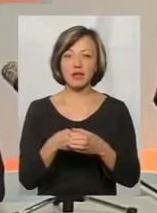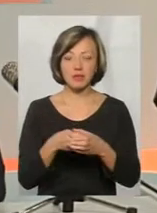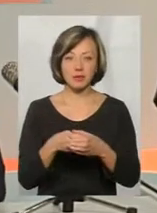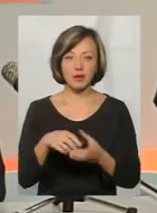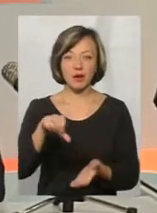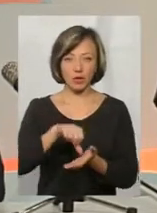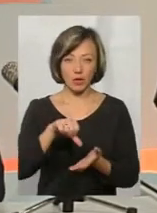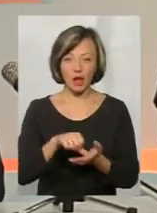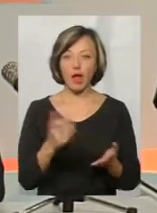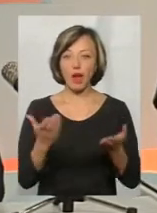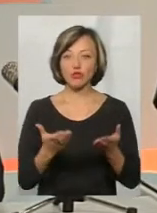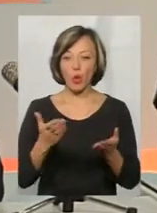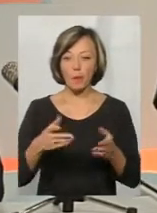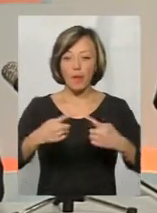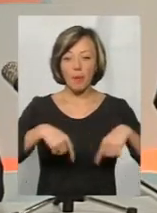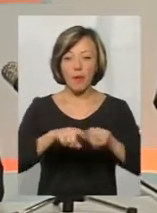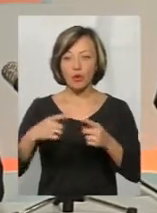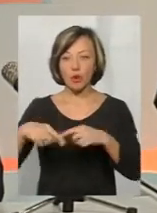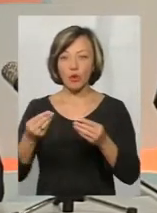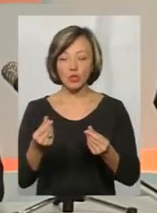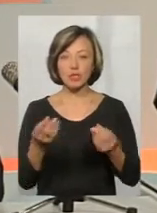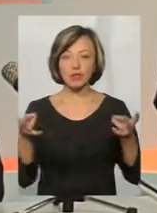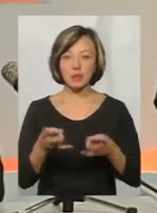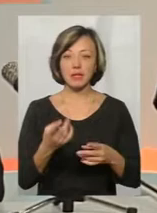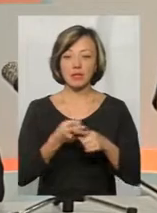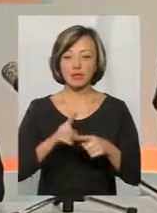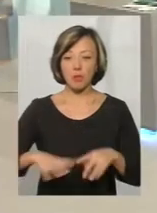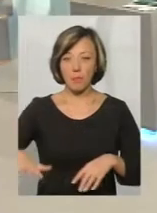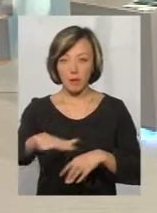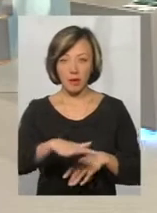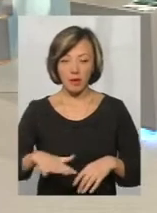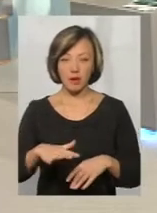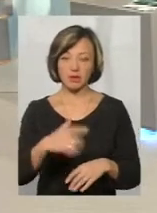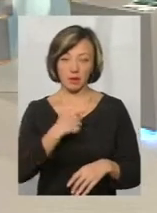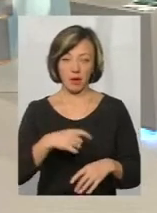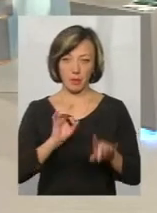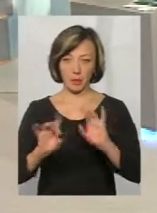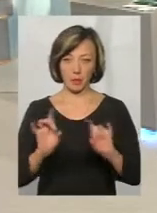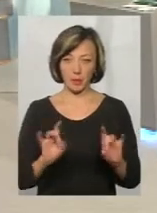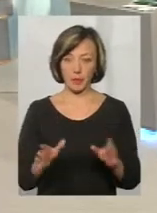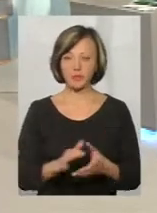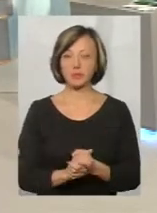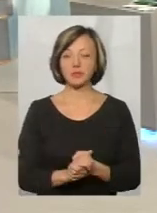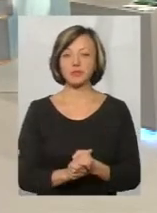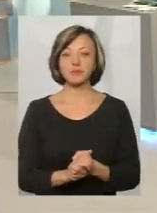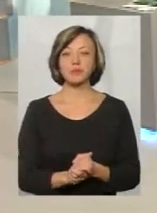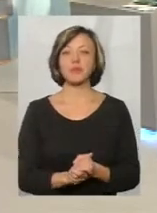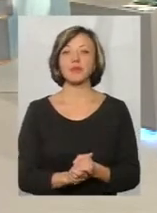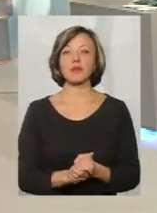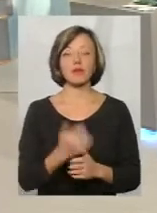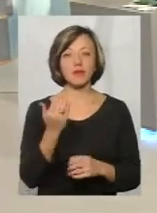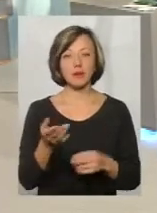ви йдете по мажоритарці, вам треба дуже багато грошей для того, щоб себе на цьому районі поставити. Тобто вам треба, чи